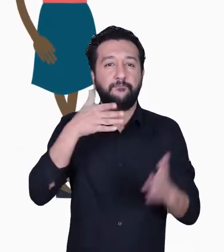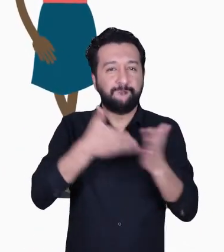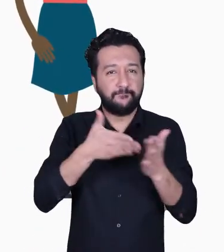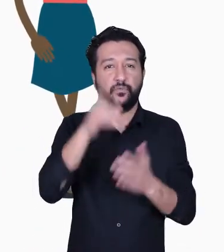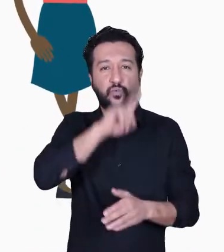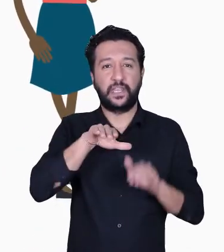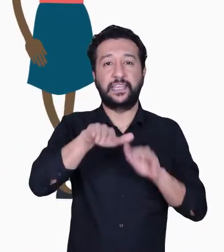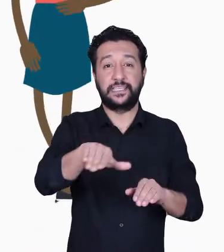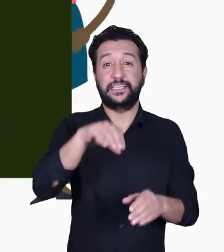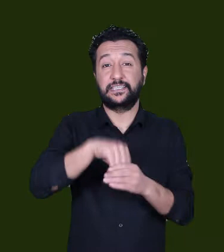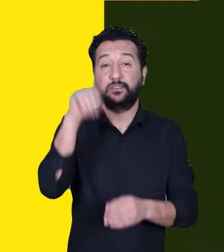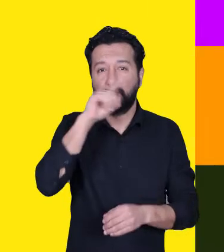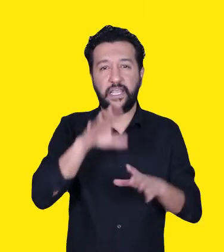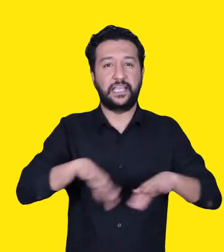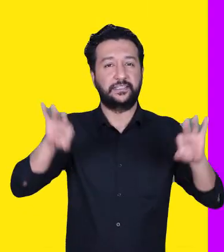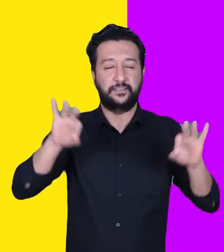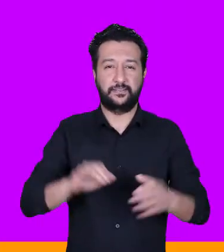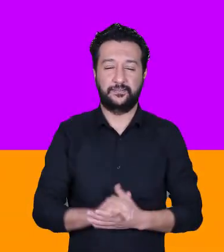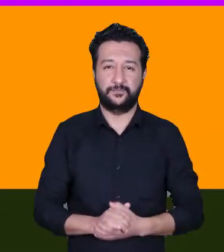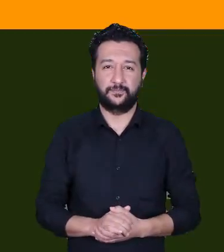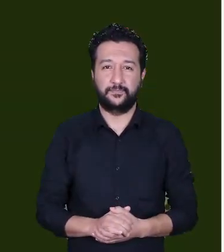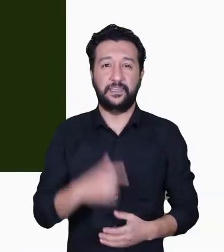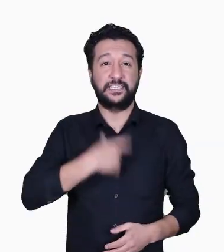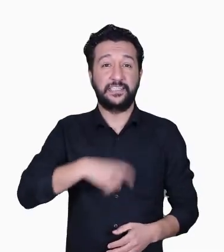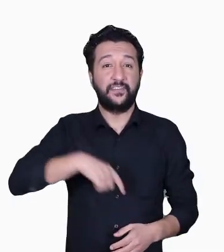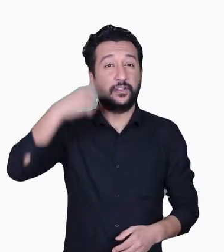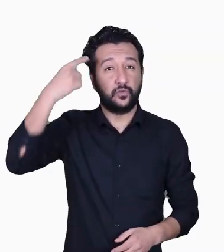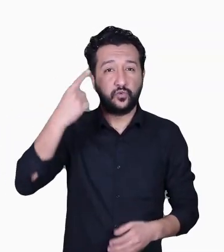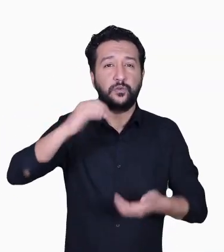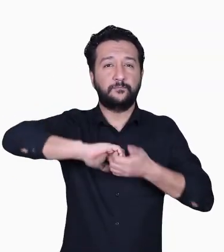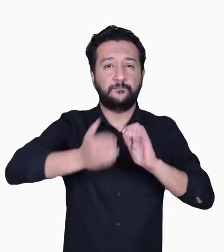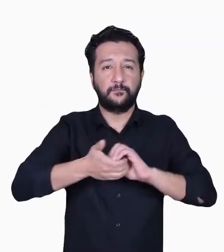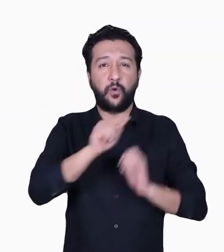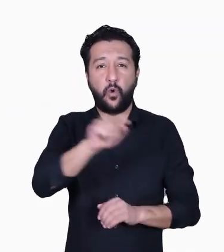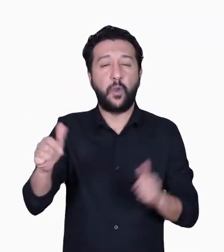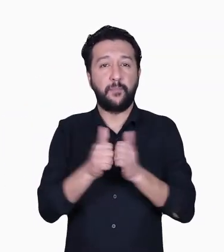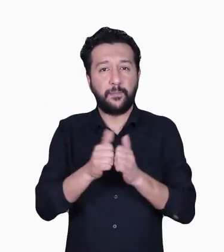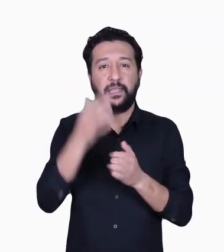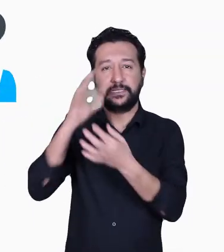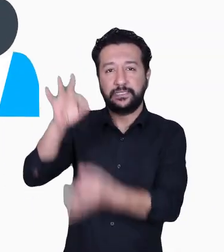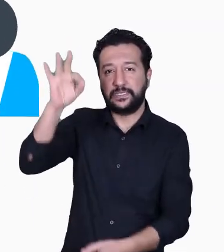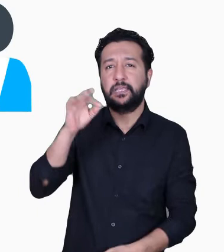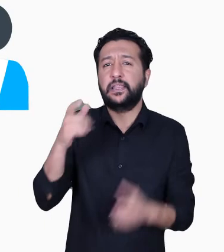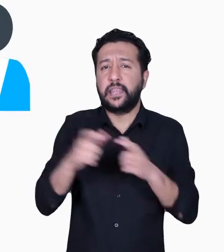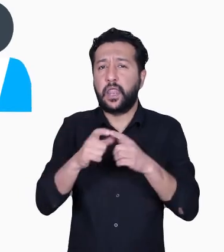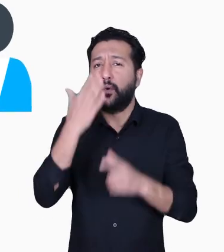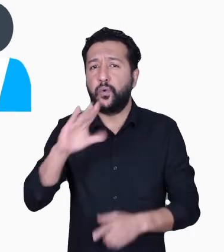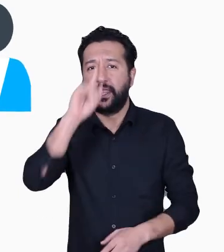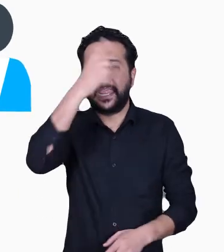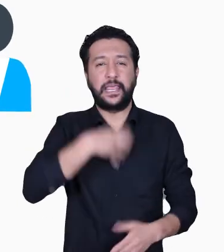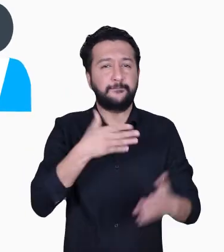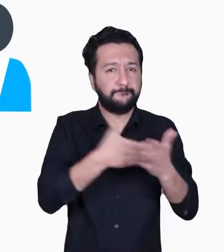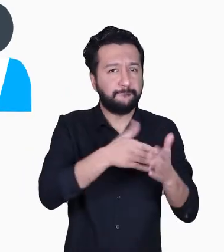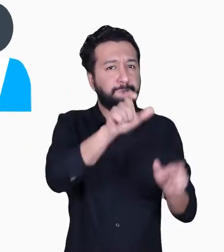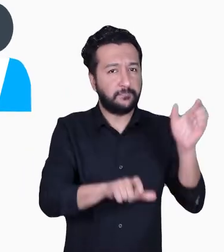temelli çalışmalarına destek sağlamak üzere tasarlandı. Sivil Düşün, örgütlü yapıların yanında tüzel kişiliği olmayan